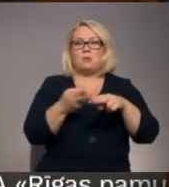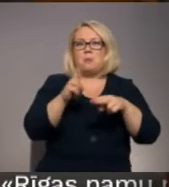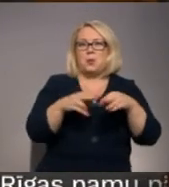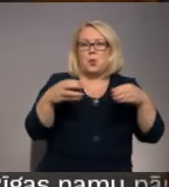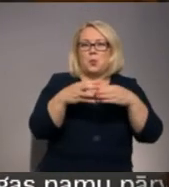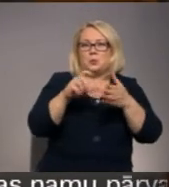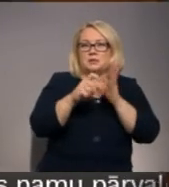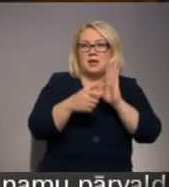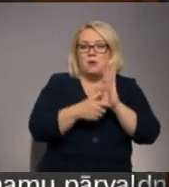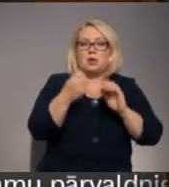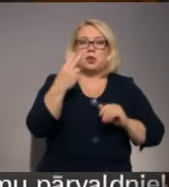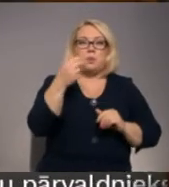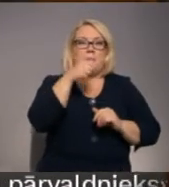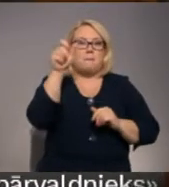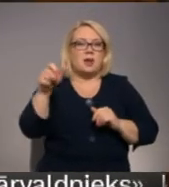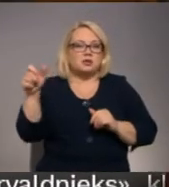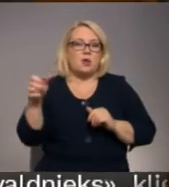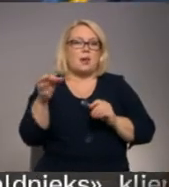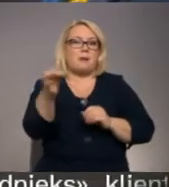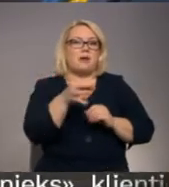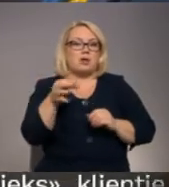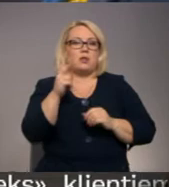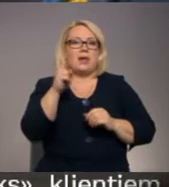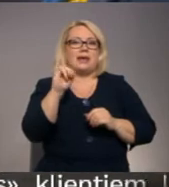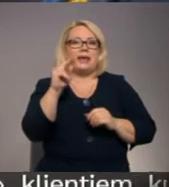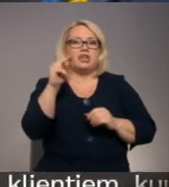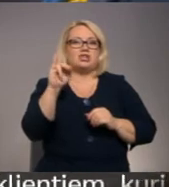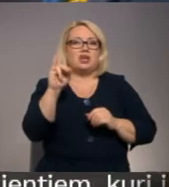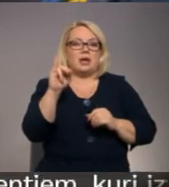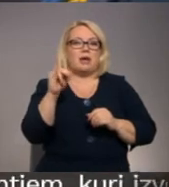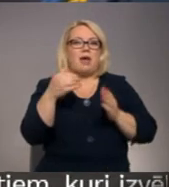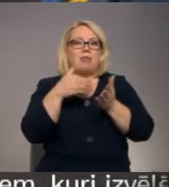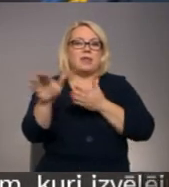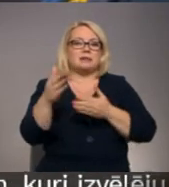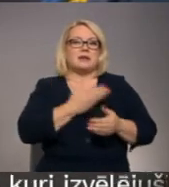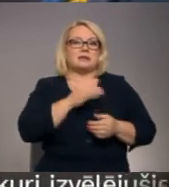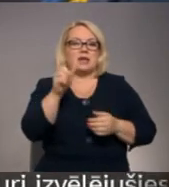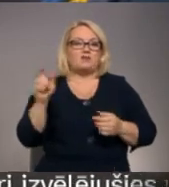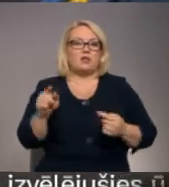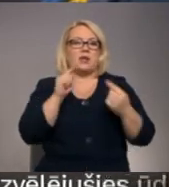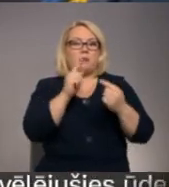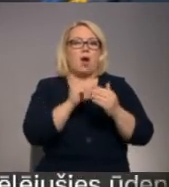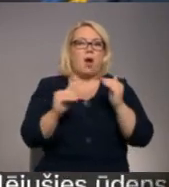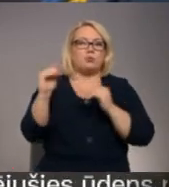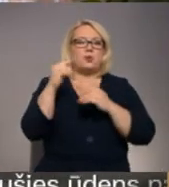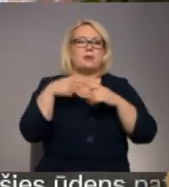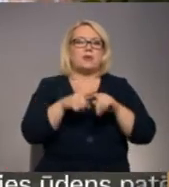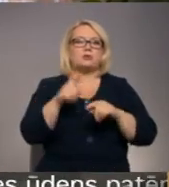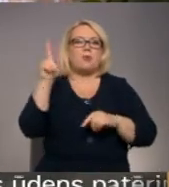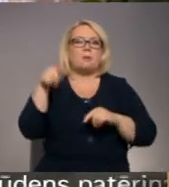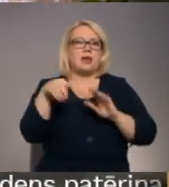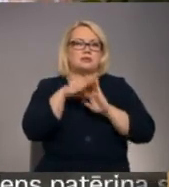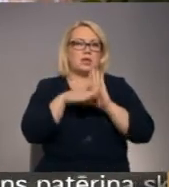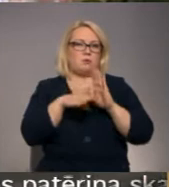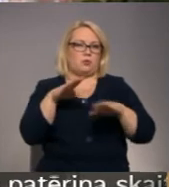grupu dzīvokļus 12 personām mikrorajonā križi, atteicās iedzīvotāju iebildumu un augsto tehnisko prasību dēļ. Pēc